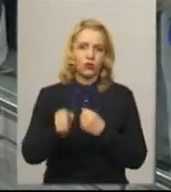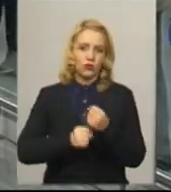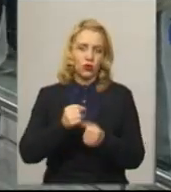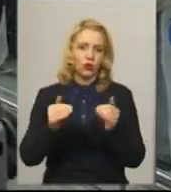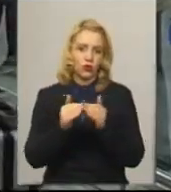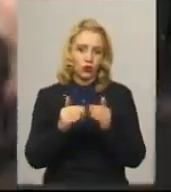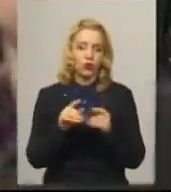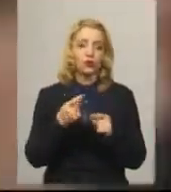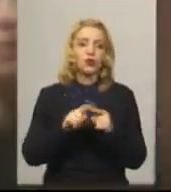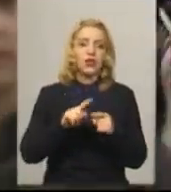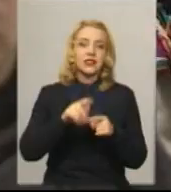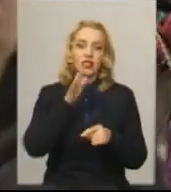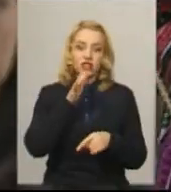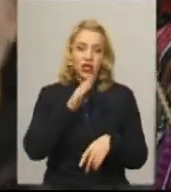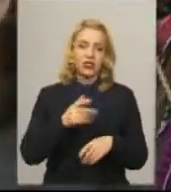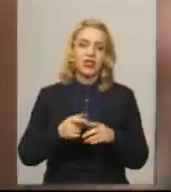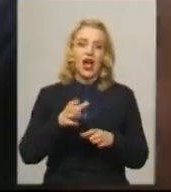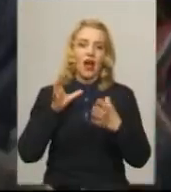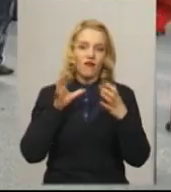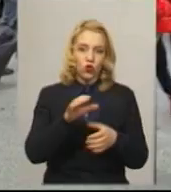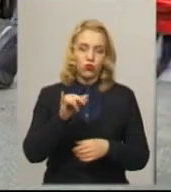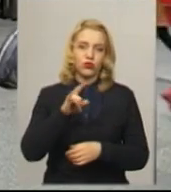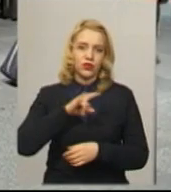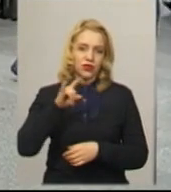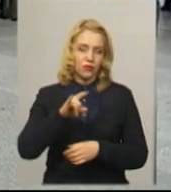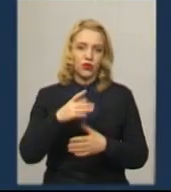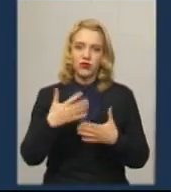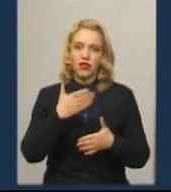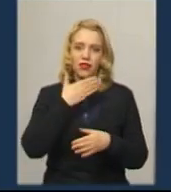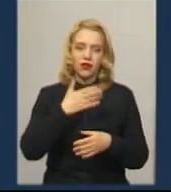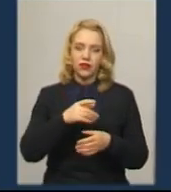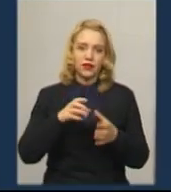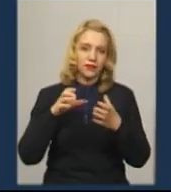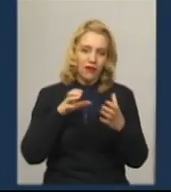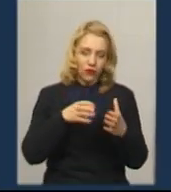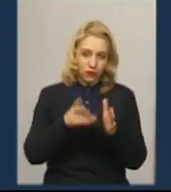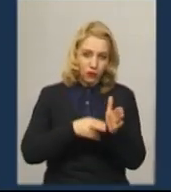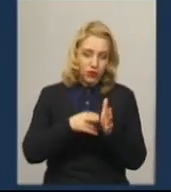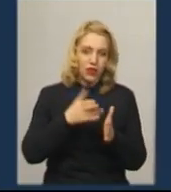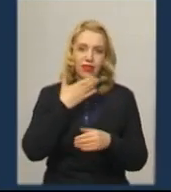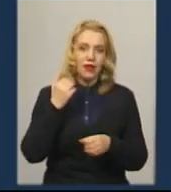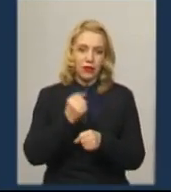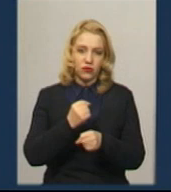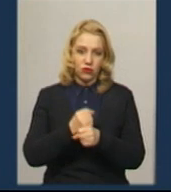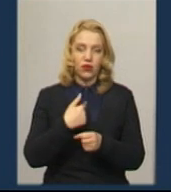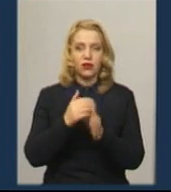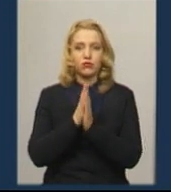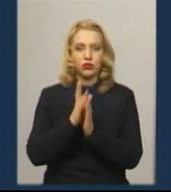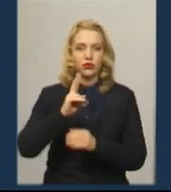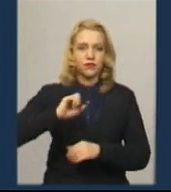Адже на той час залізничне та автобусне сполучення уже було припинене. Продовжує Максим. Ми то попросили, щоб за нами приїхали з